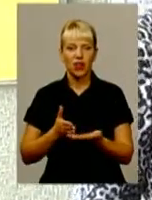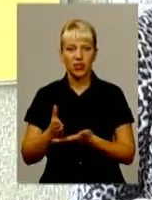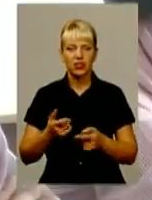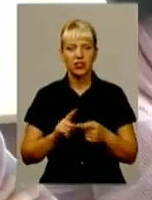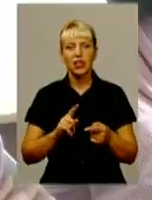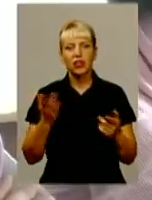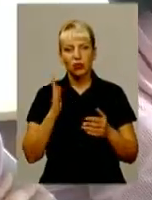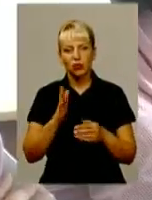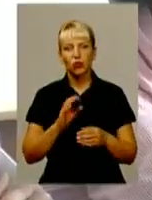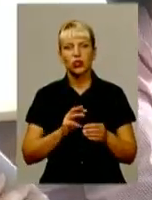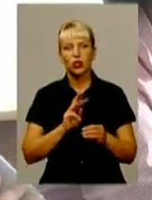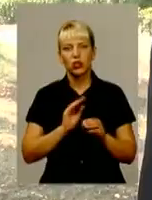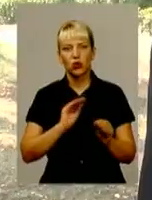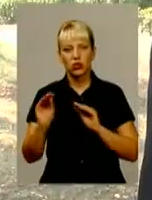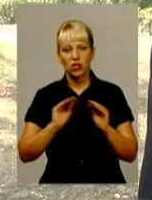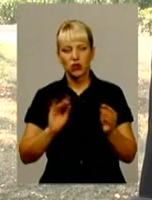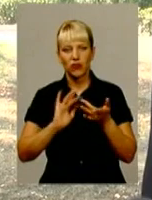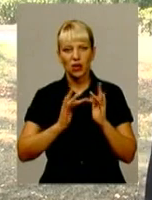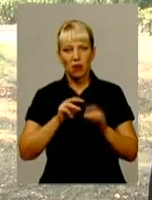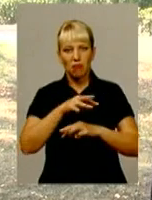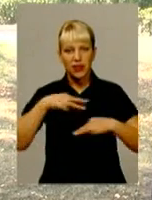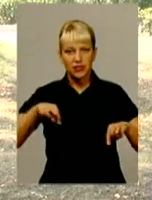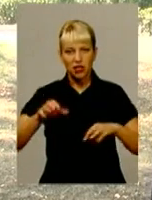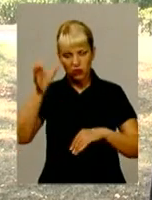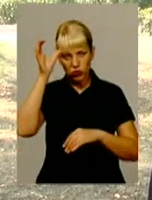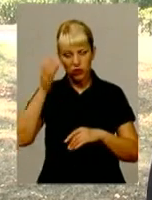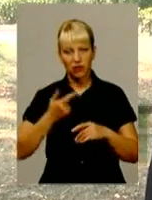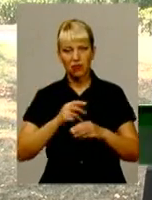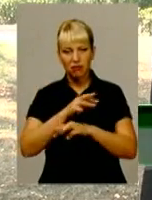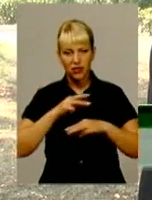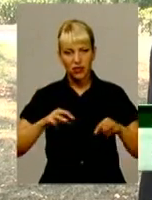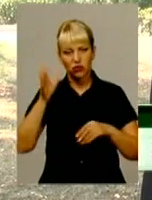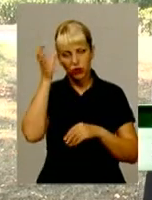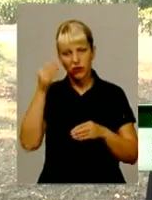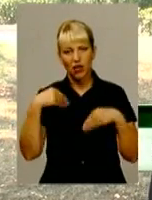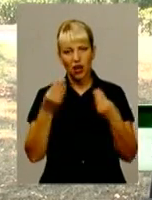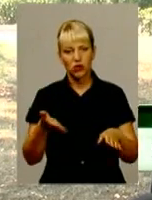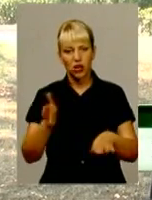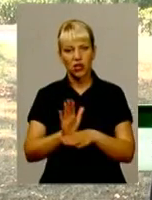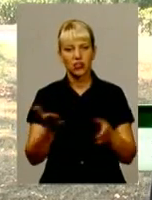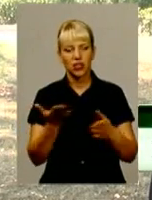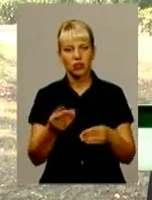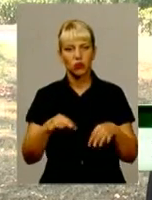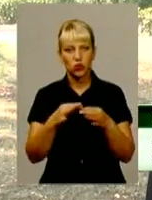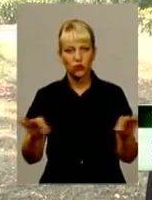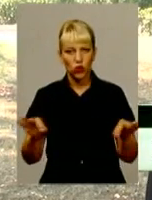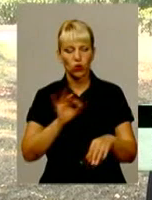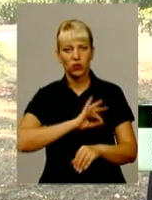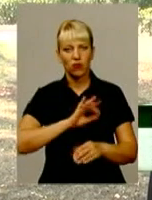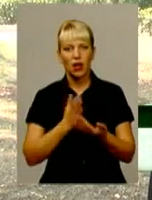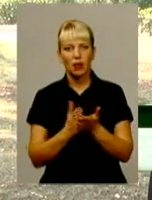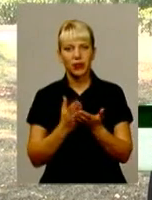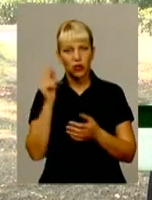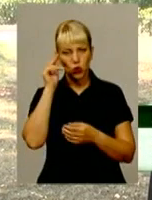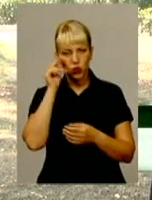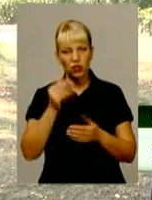розмістити на сайті освітнього відомства. Міністерством освіти видано наказ, яким дозволено користуватися підручниками